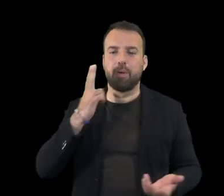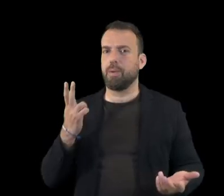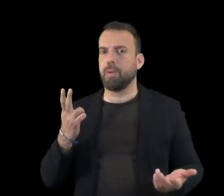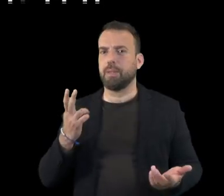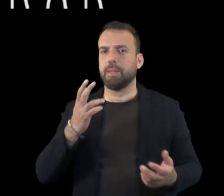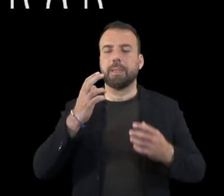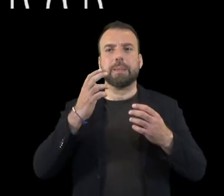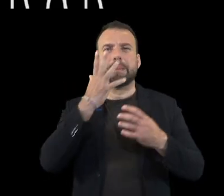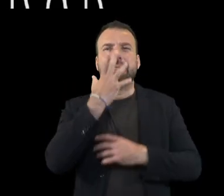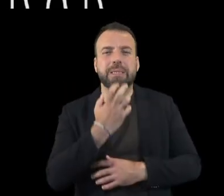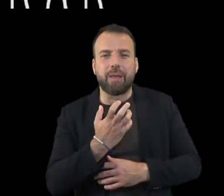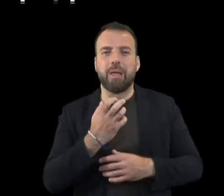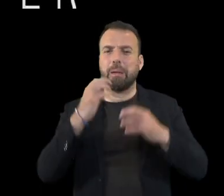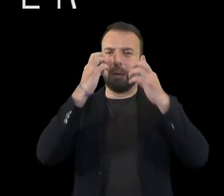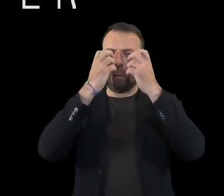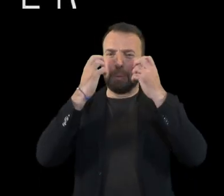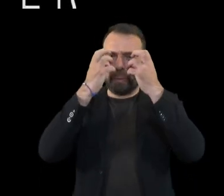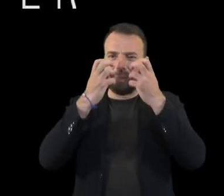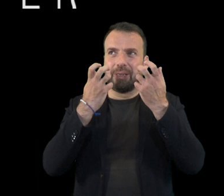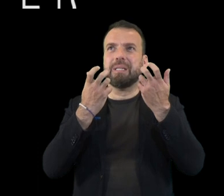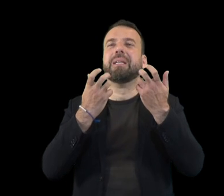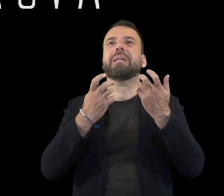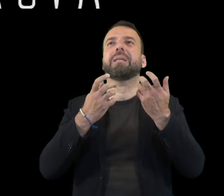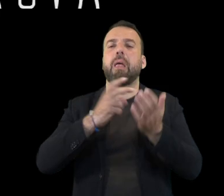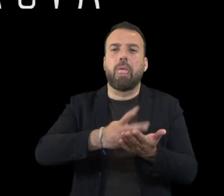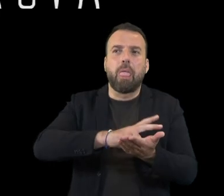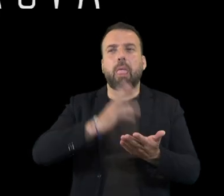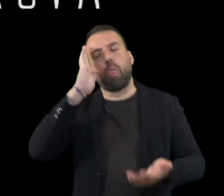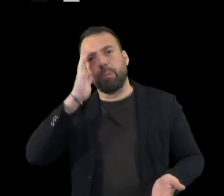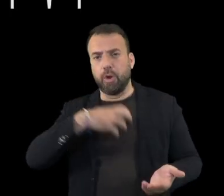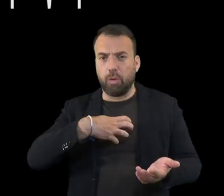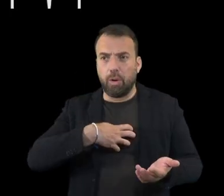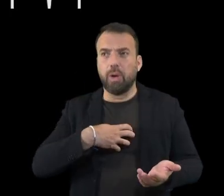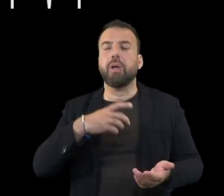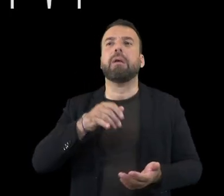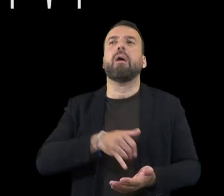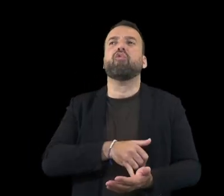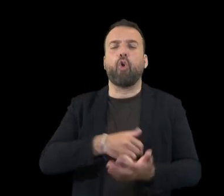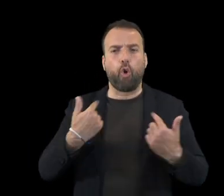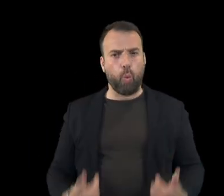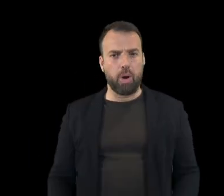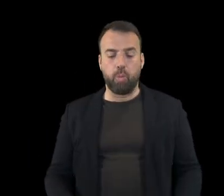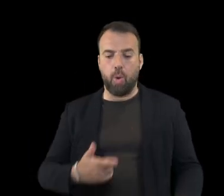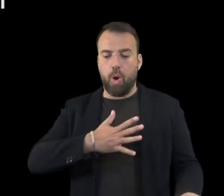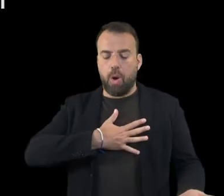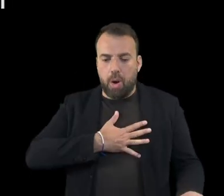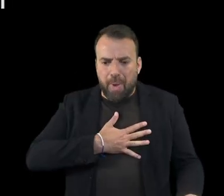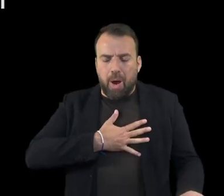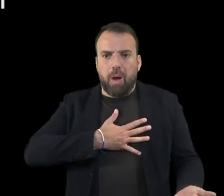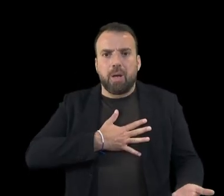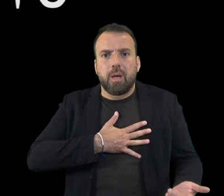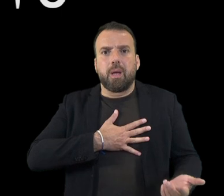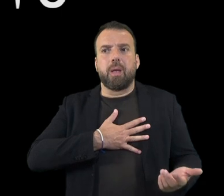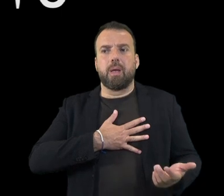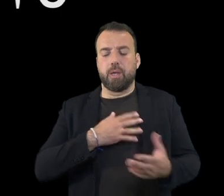tristor, ganes de plorar, problemes per dormir, manca d'energia, opressió al pit, solitud, aïllament,